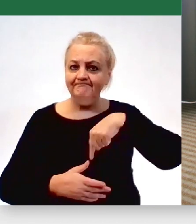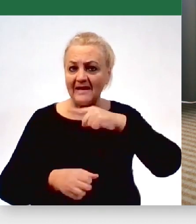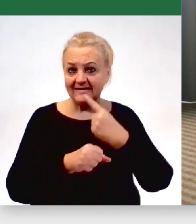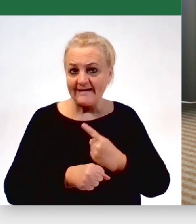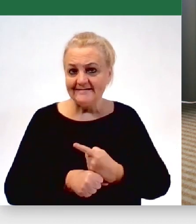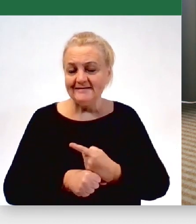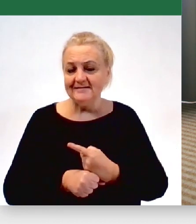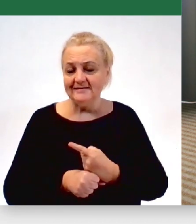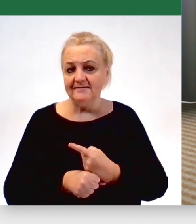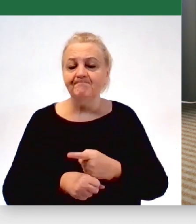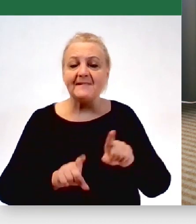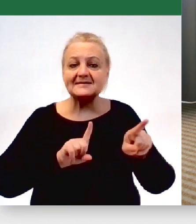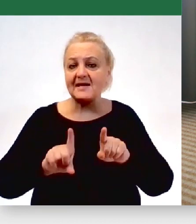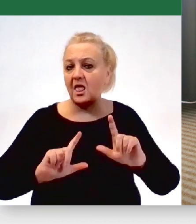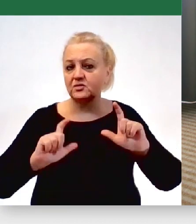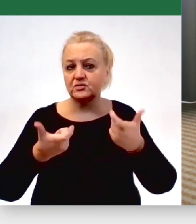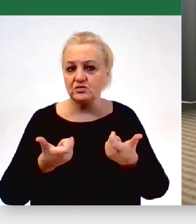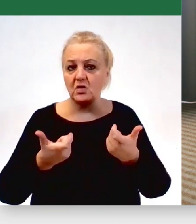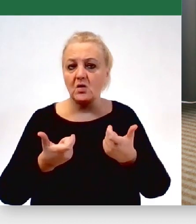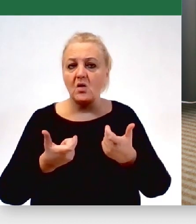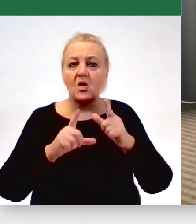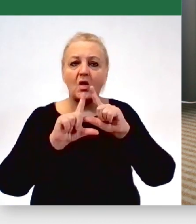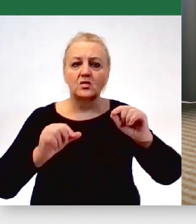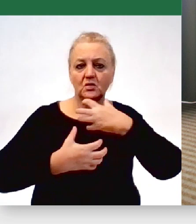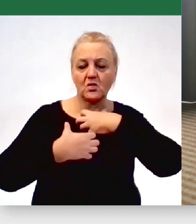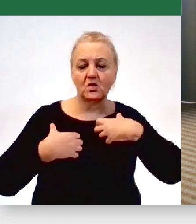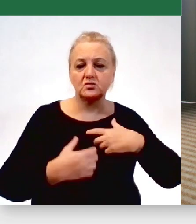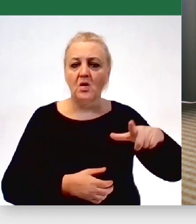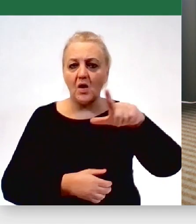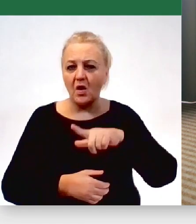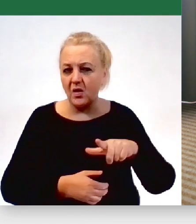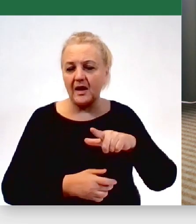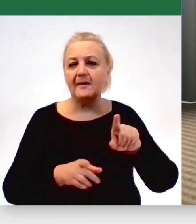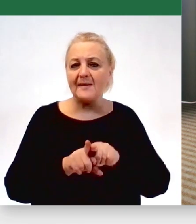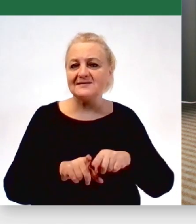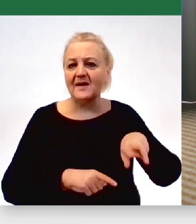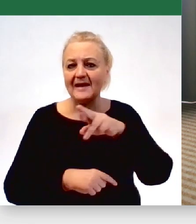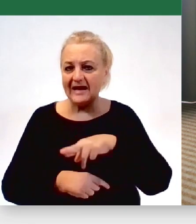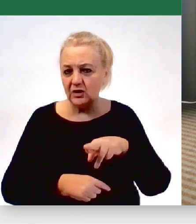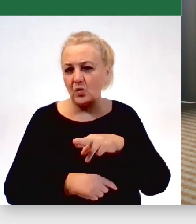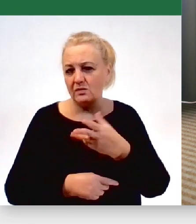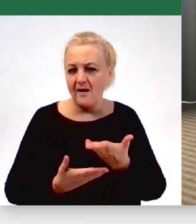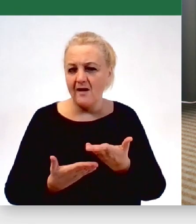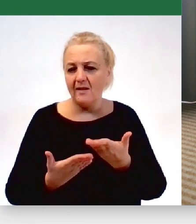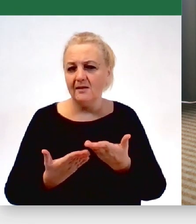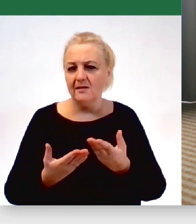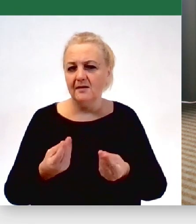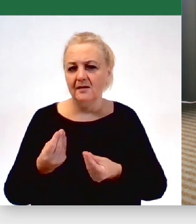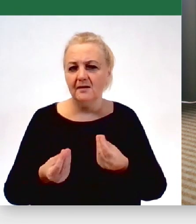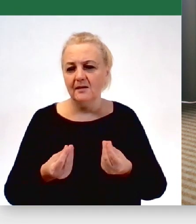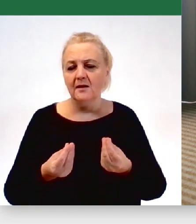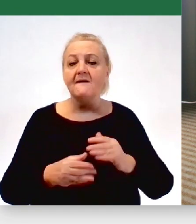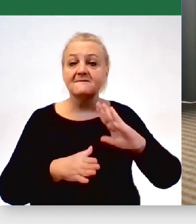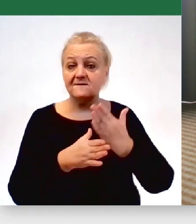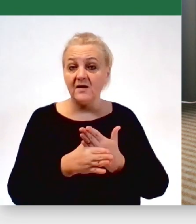zależy los gospodarczy lokalnych i regionalnych firm